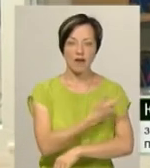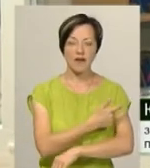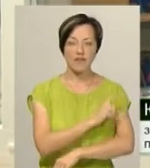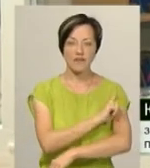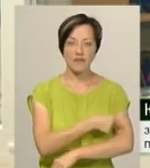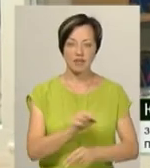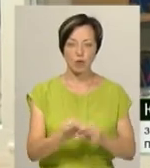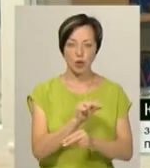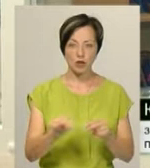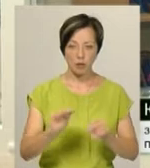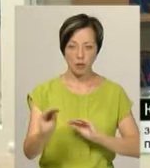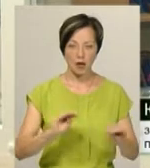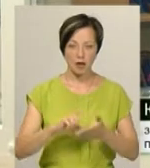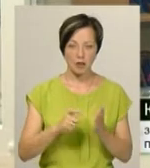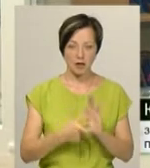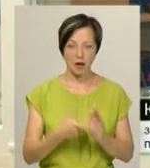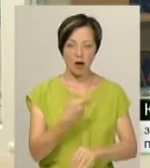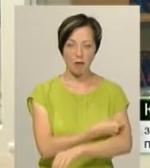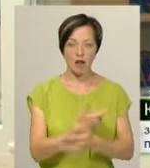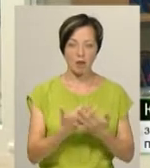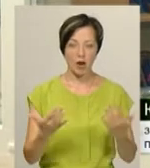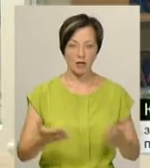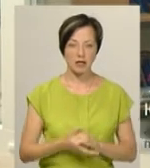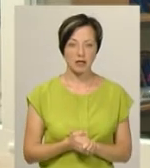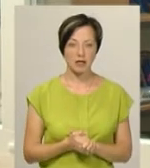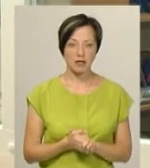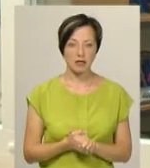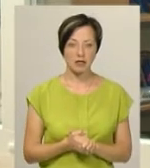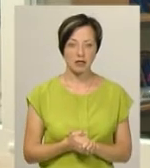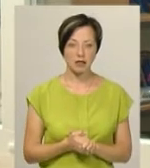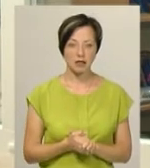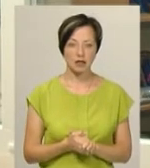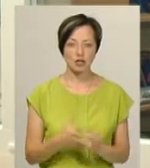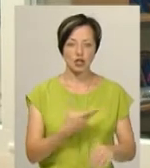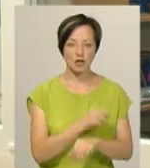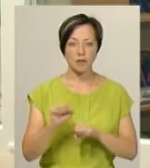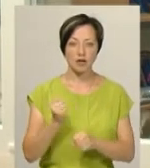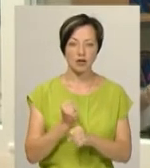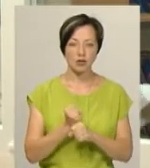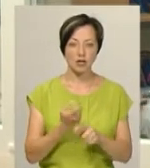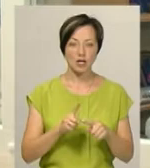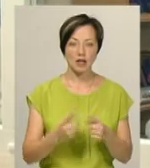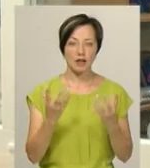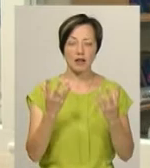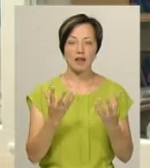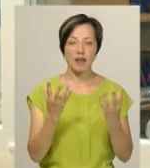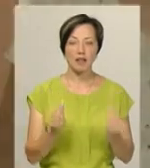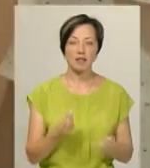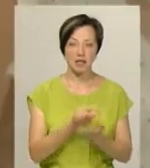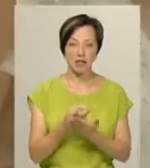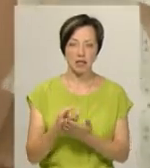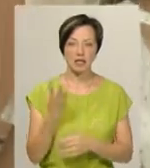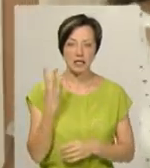облаштований, маніпуляції, щеплення. Працює денний стаціонар на три ліжка місця.